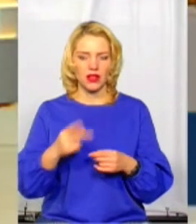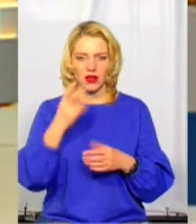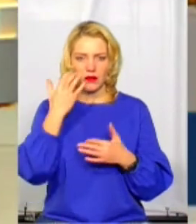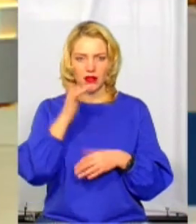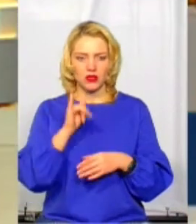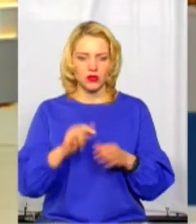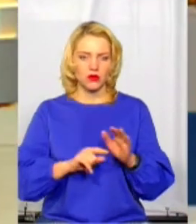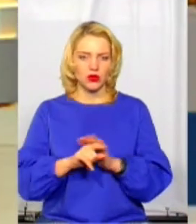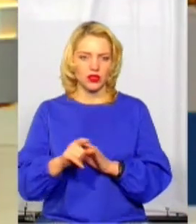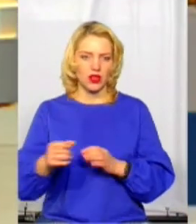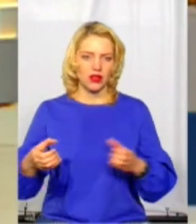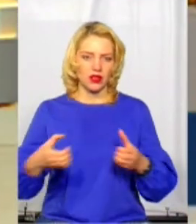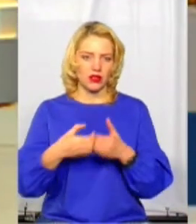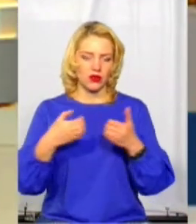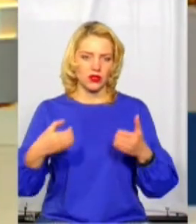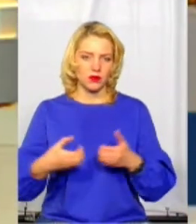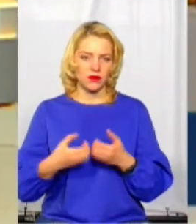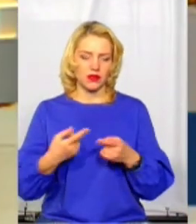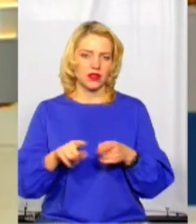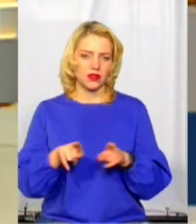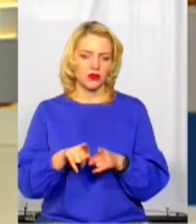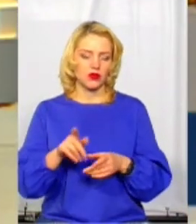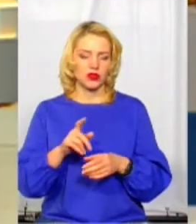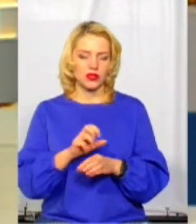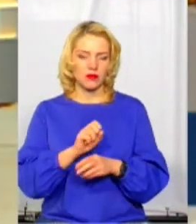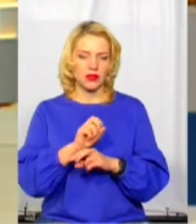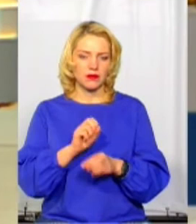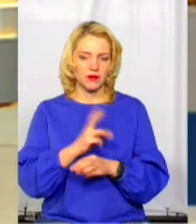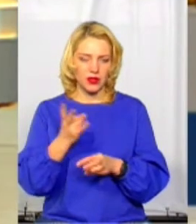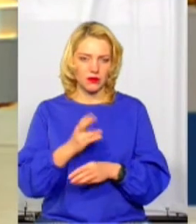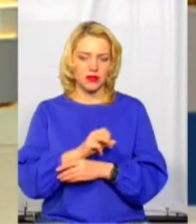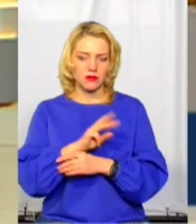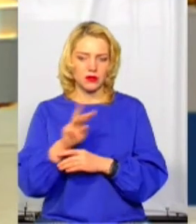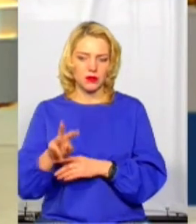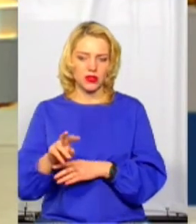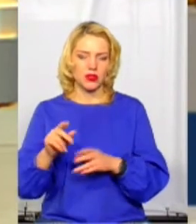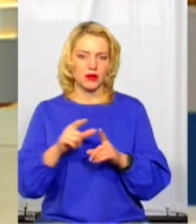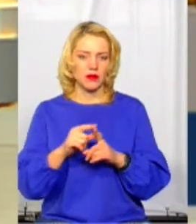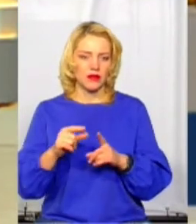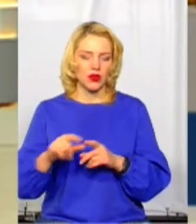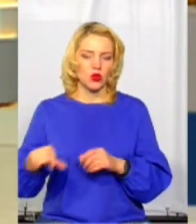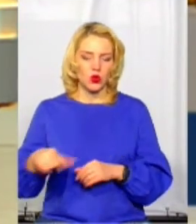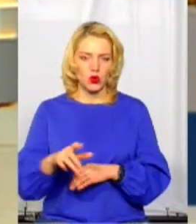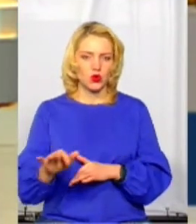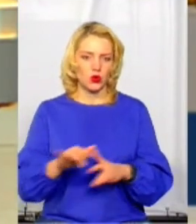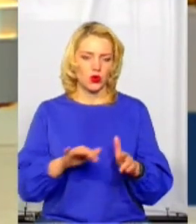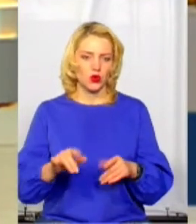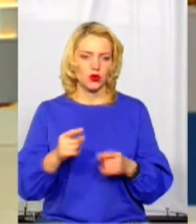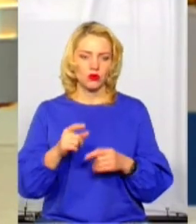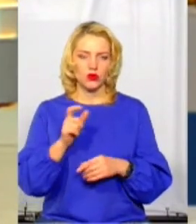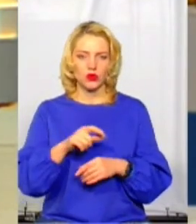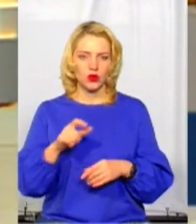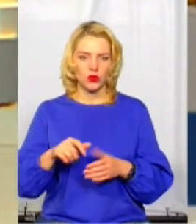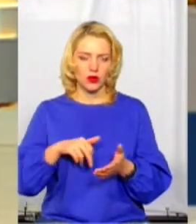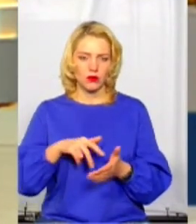алкогольні напої. Так само це забезпечення і безпеки дорожнього руху. Оскільки велика і значна кількість громадян переходить в проїжджу частину